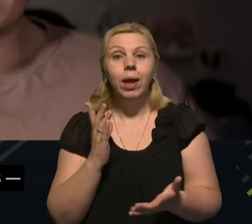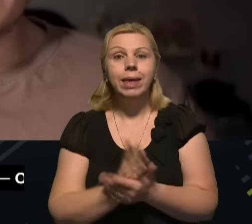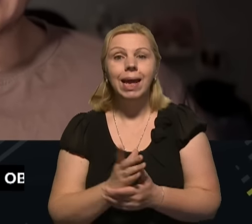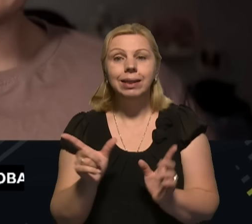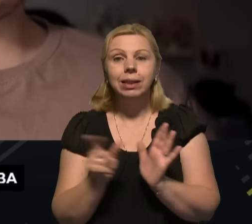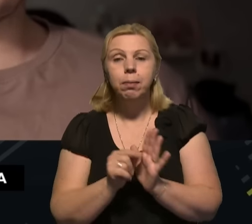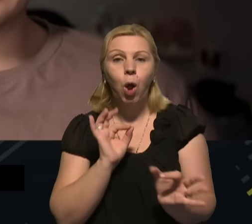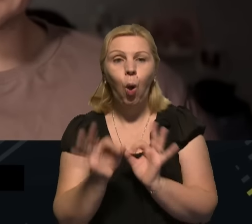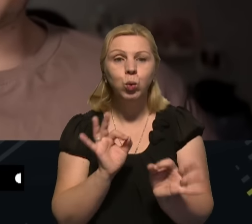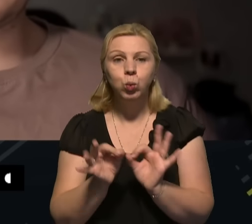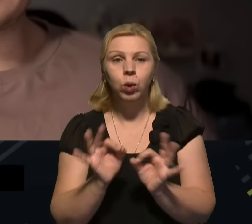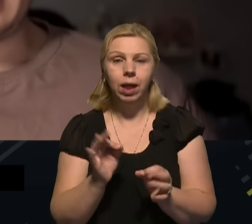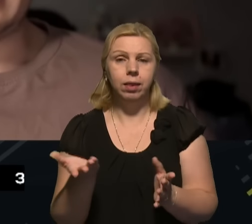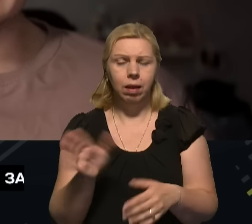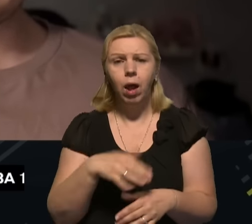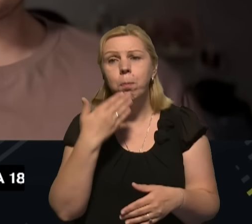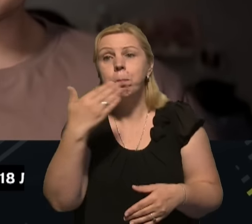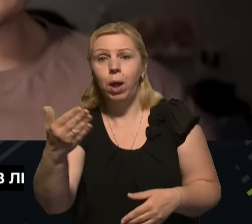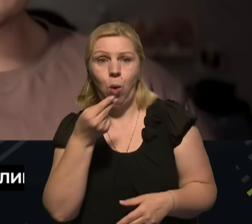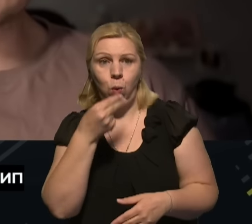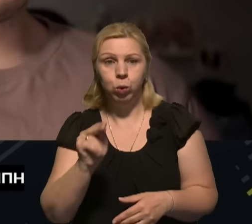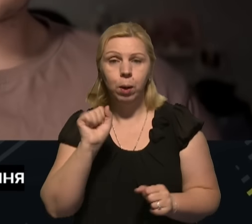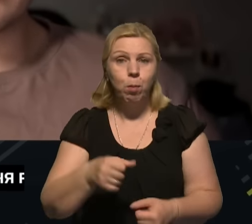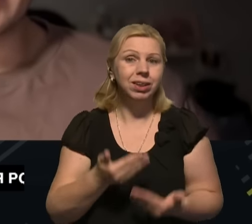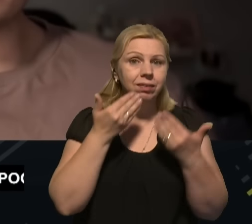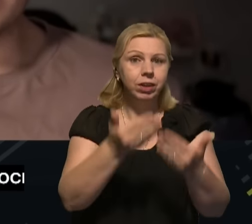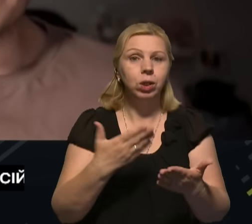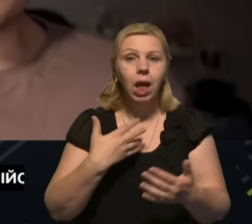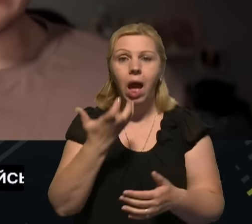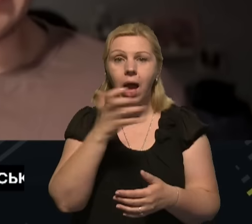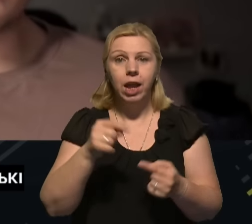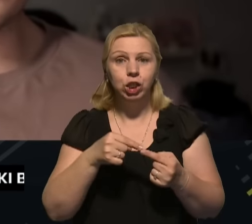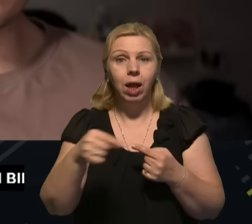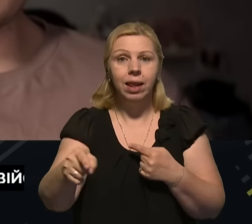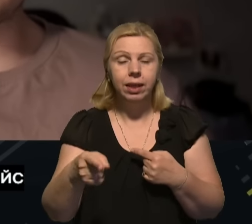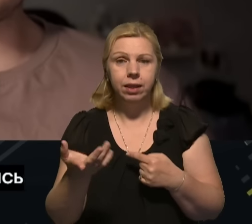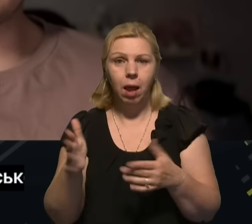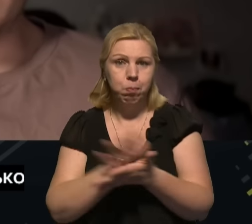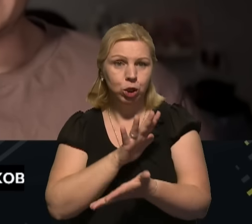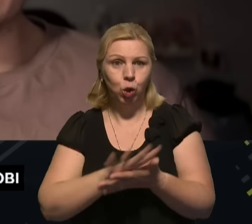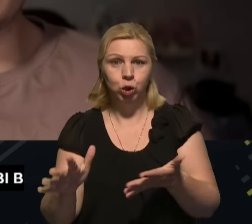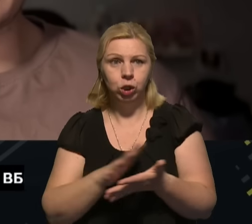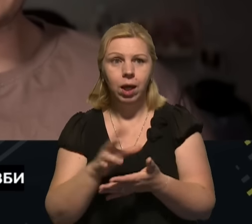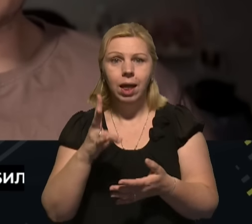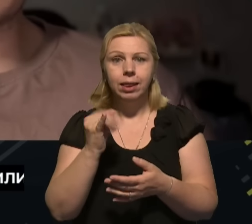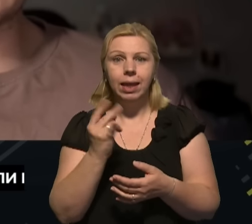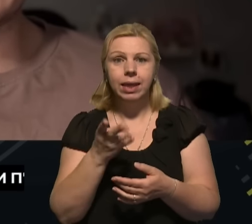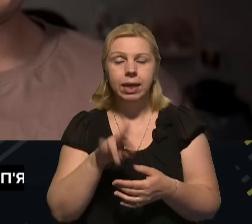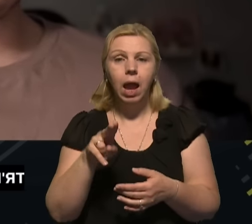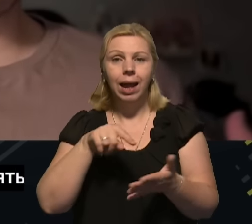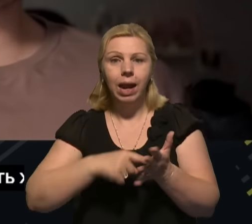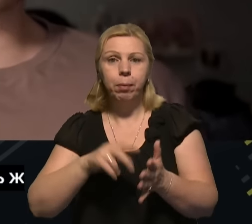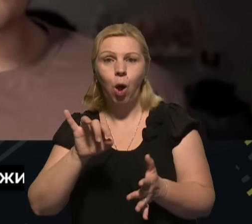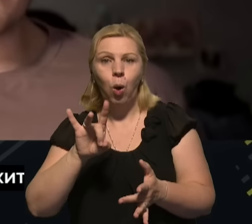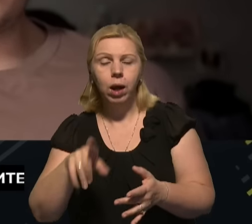поконсультуватися, будь ласка, перепитайте. Можна звернутися на нашу гарячу лінію безкоштовну надійно.орг, де